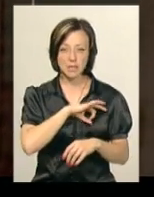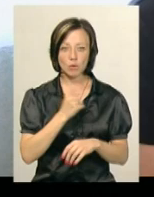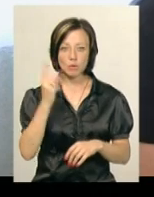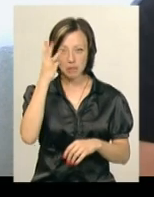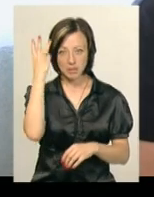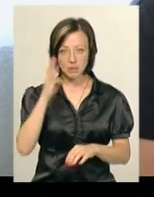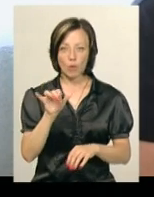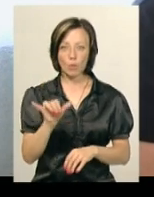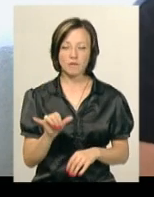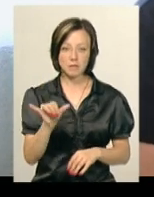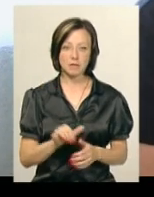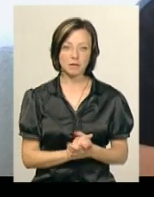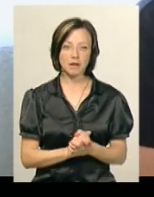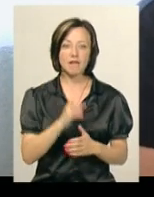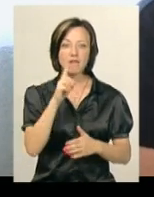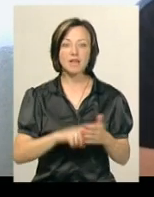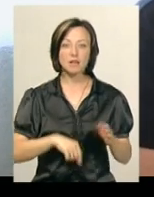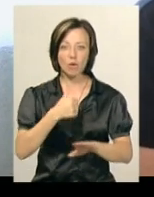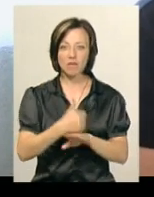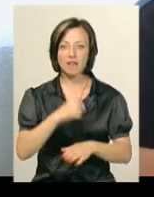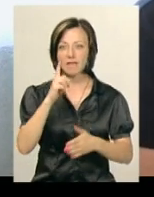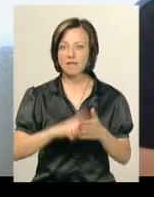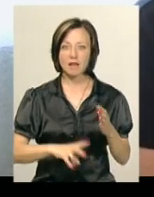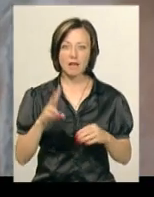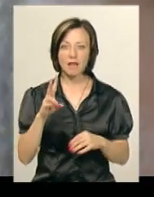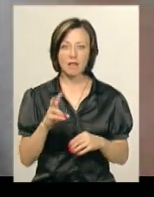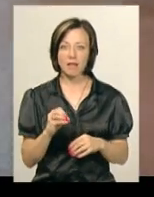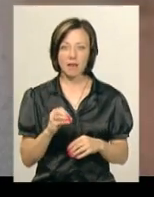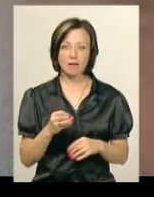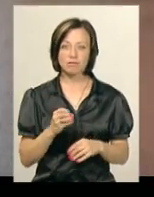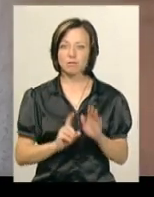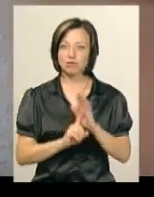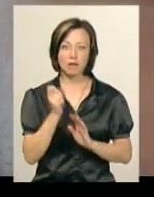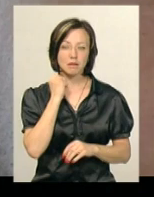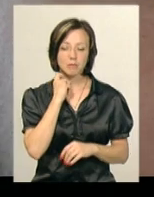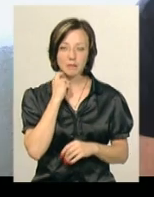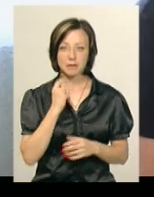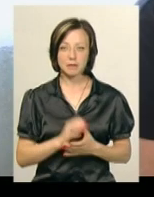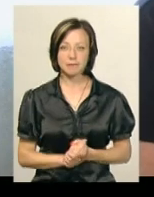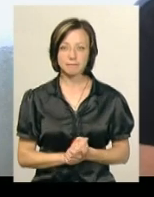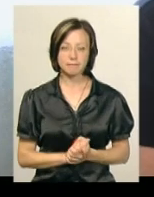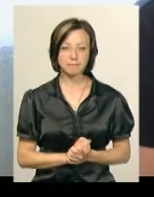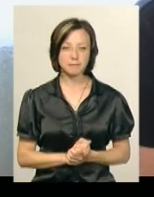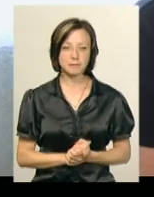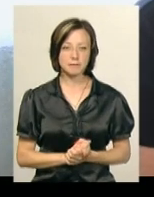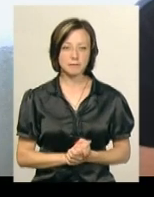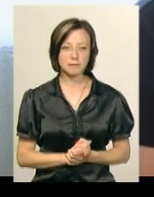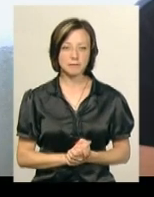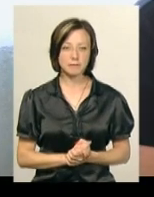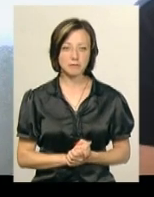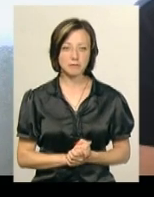одному з хмельницьких вишів. «Вірити, саме головне вірити і не сідати на стакан». Світлана Русіна, Юрій Чорний, новини Поділя, Центр.